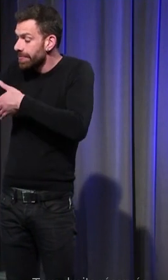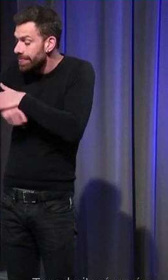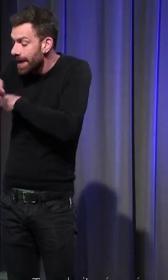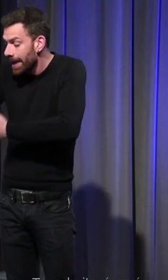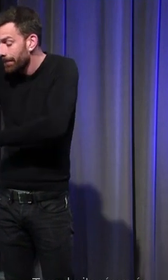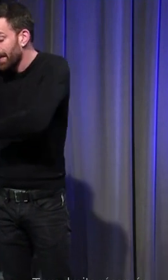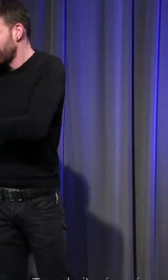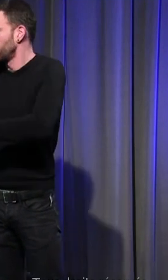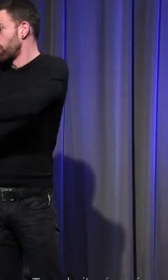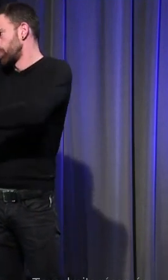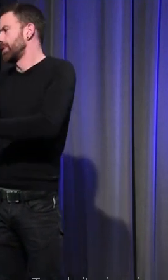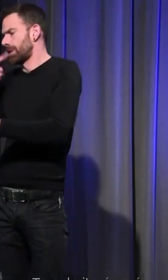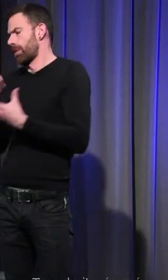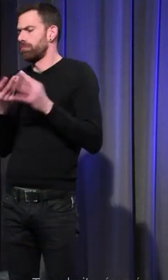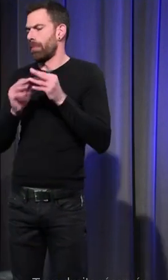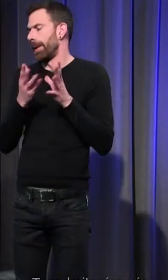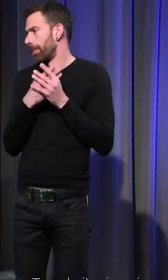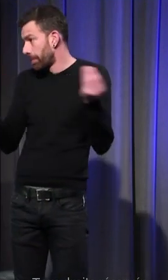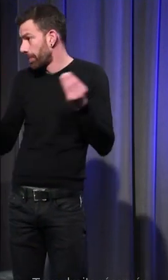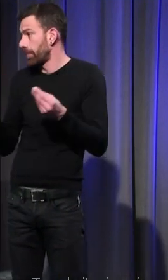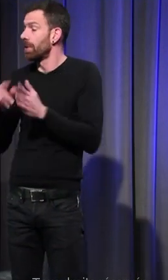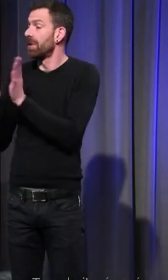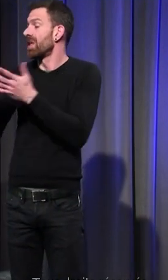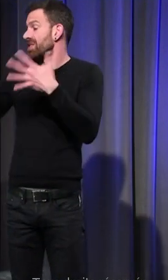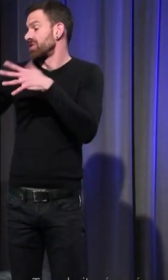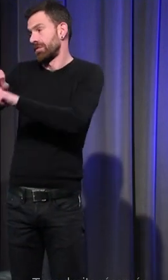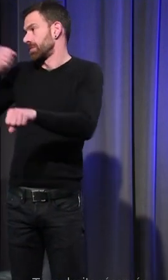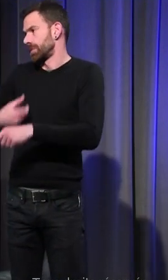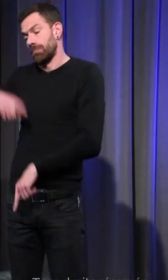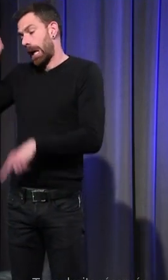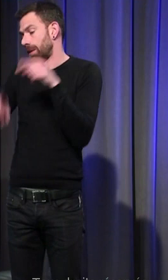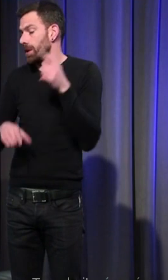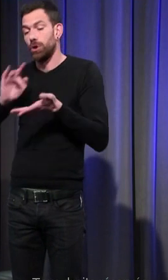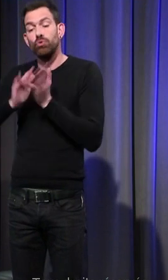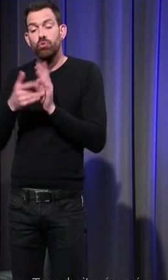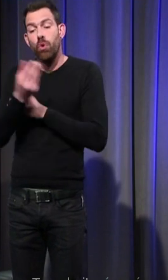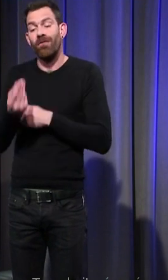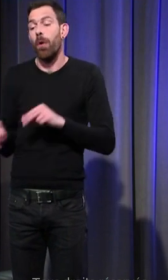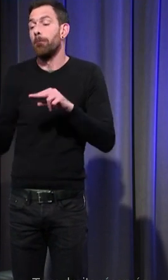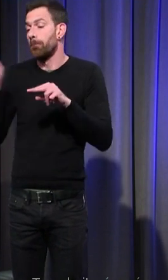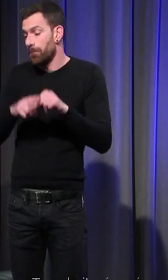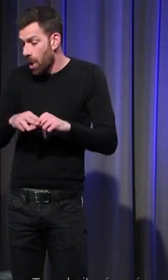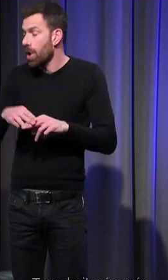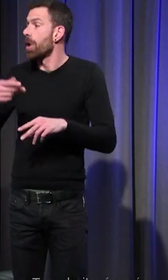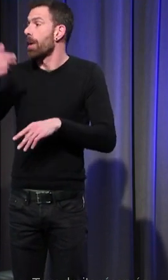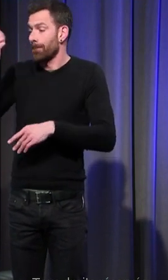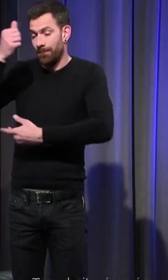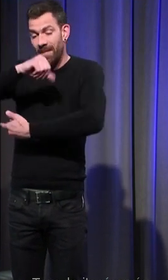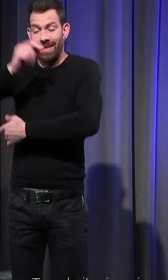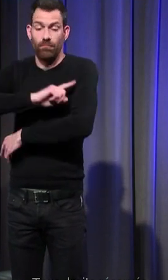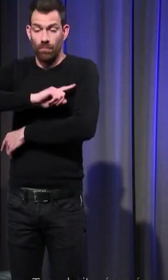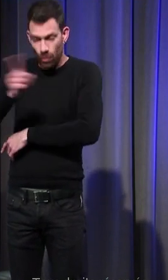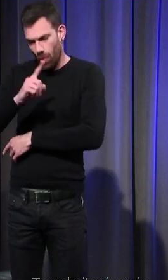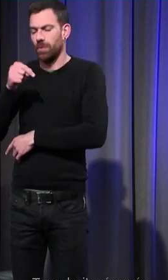petit à petit et au XIXe siècle on interdira le répit en décidant que tous les enfants décédés sans baptême seront dédiés à la Vierge